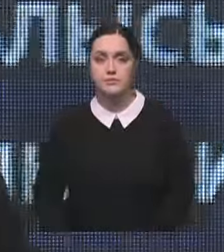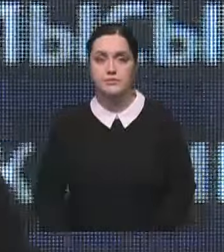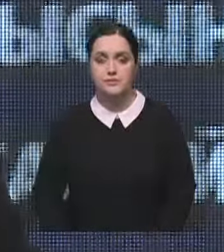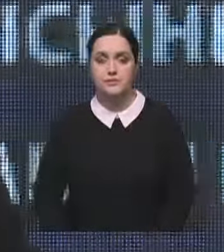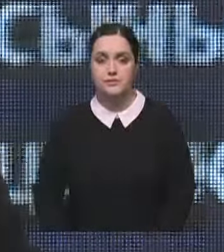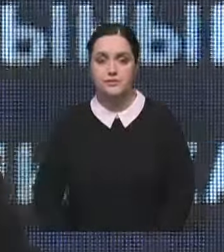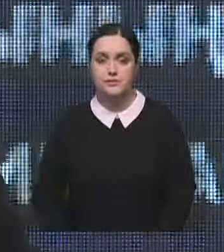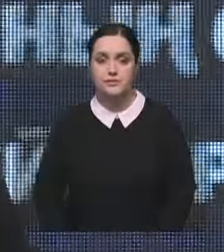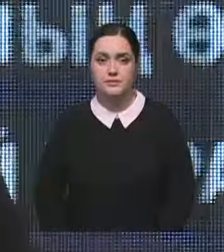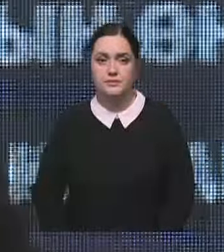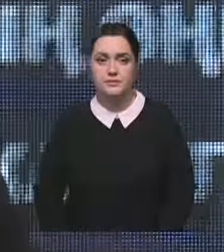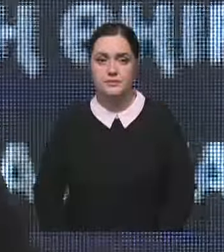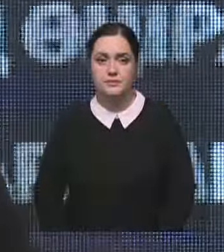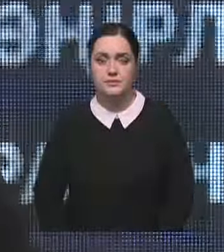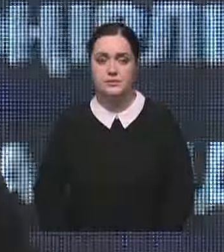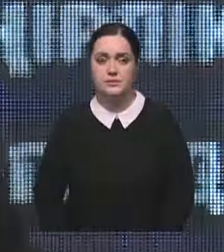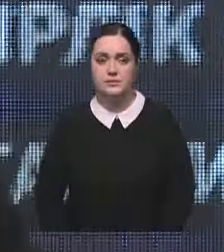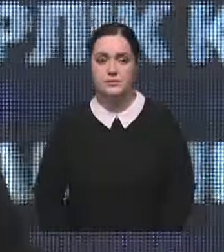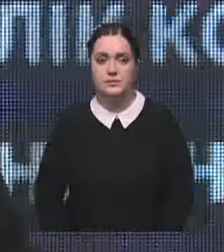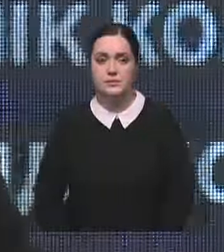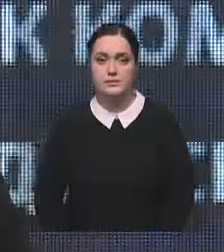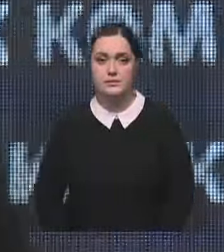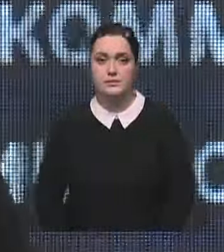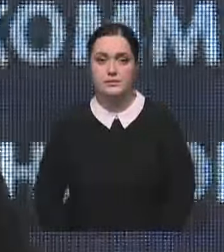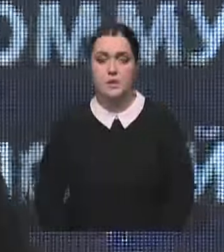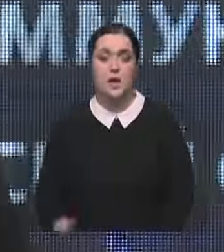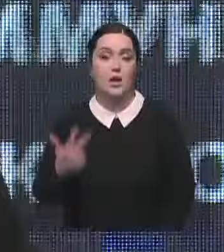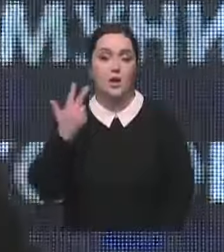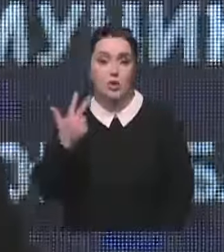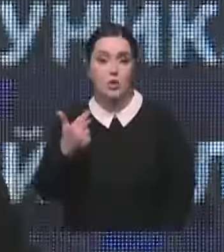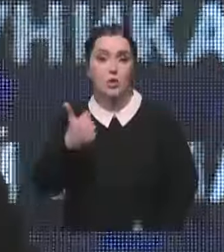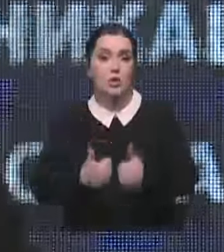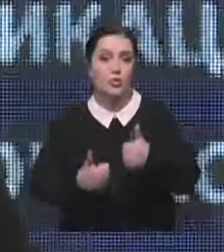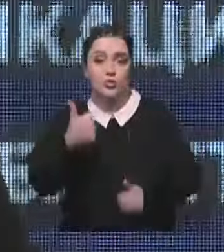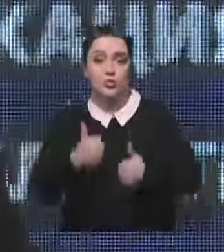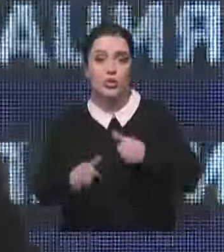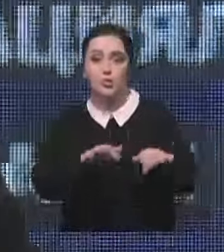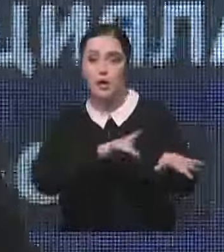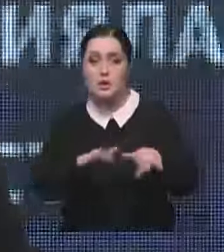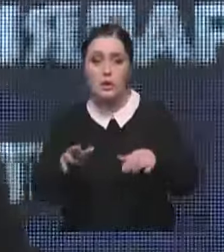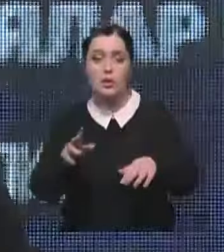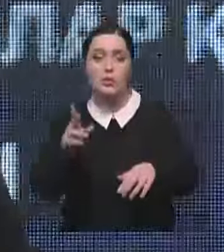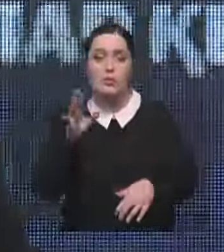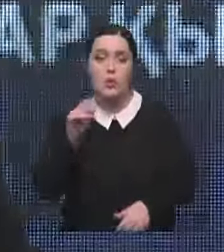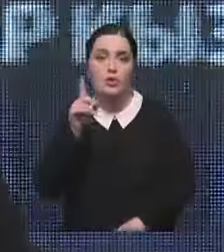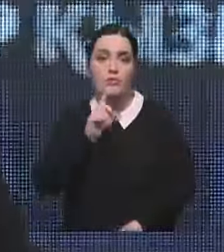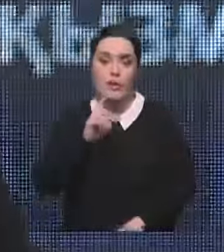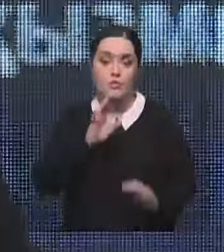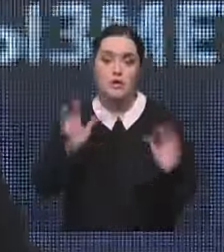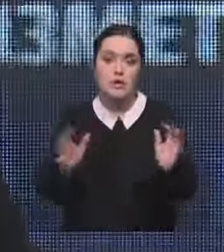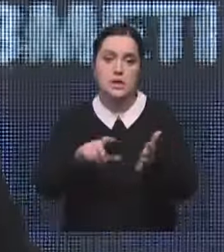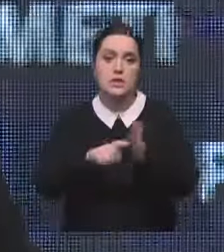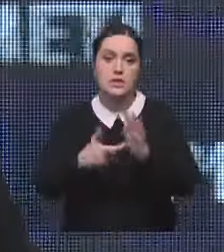после трех проведенных конкурсных процедур, потенциальных поставщиков по временному содержанию